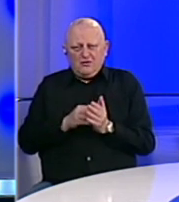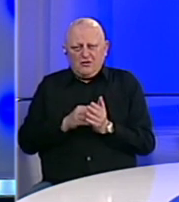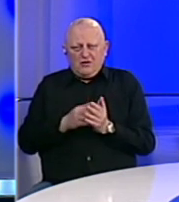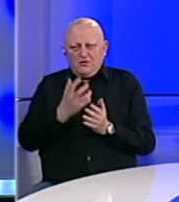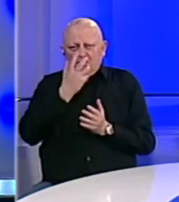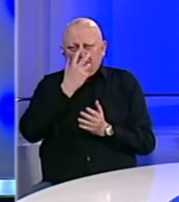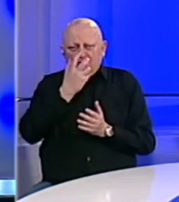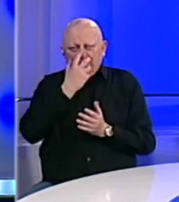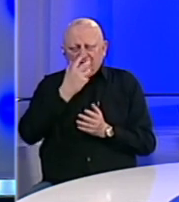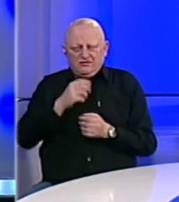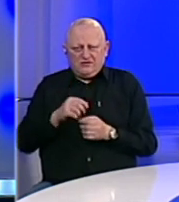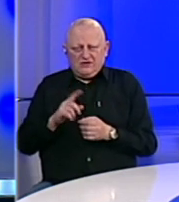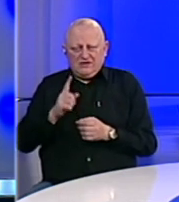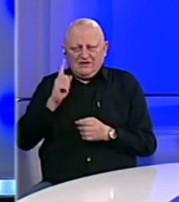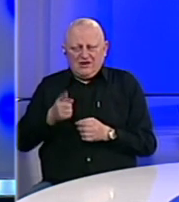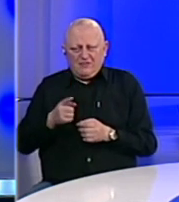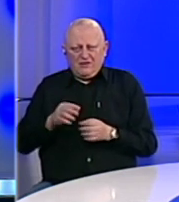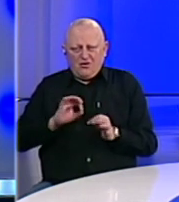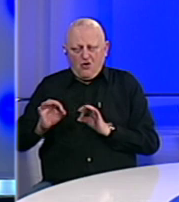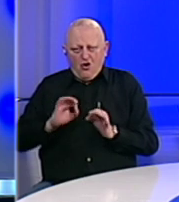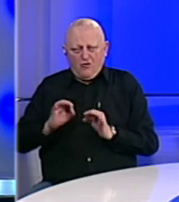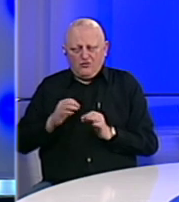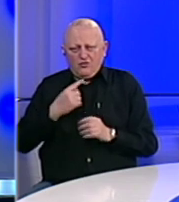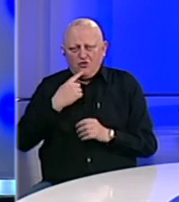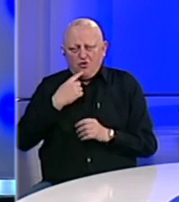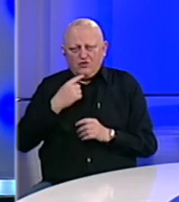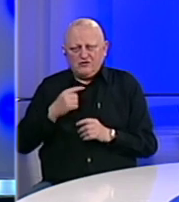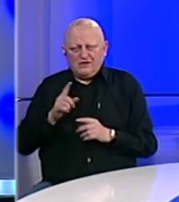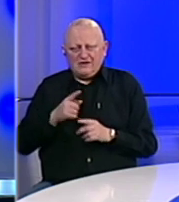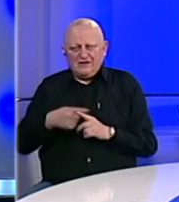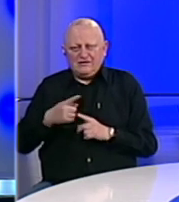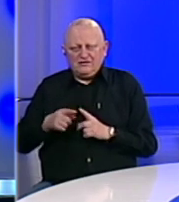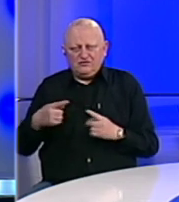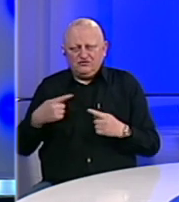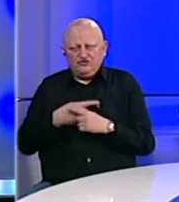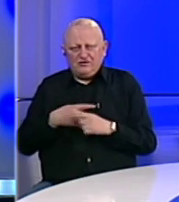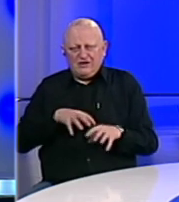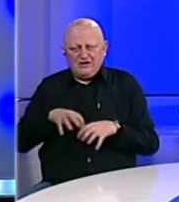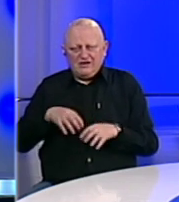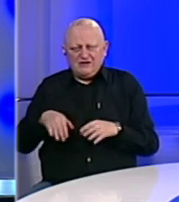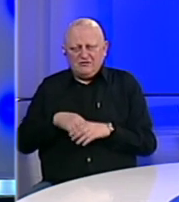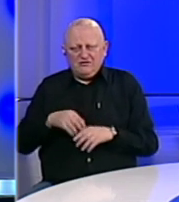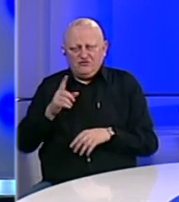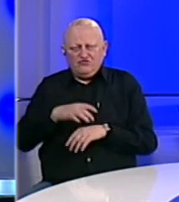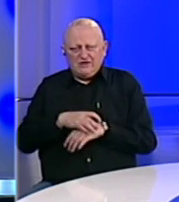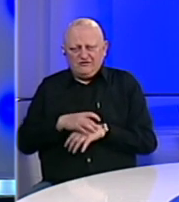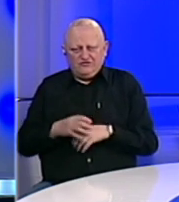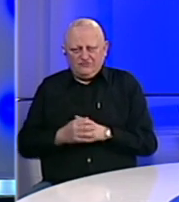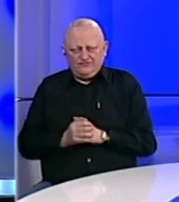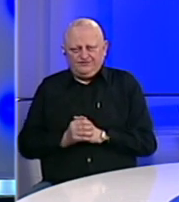respiratora i neophodne opreme na čiji se nedostatak žale radnici zaposleni u zdravstvu.